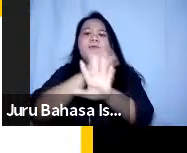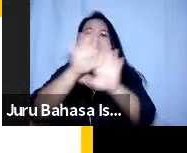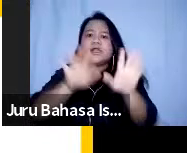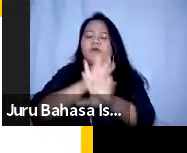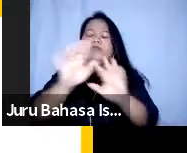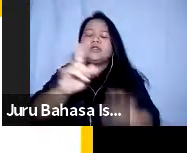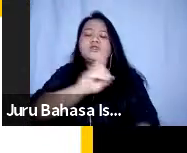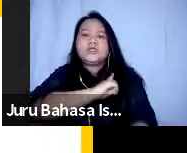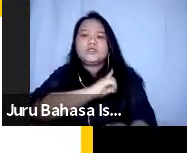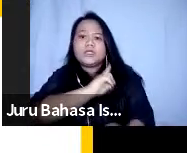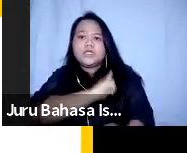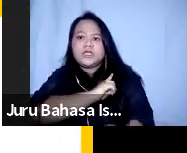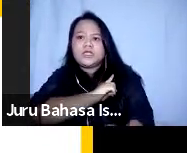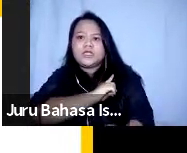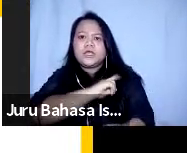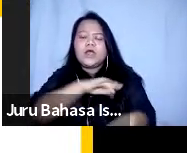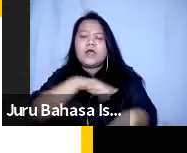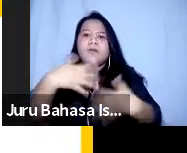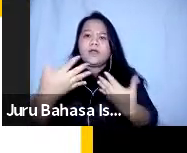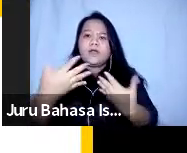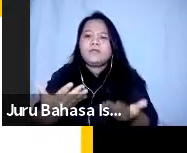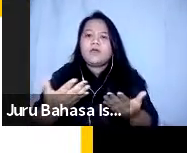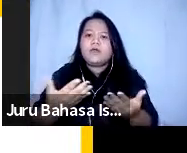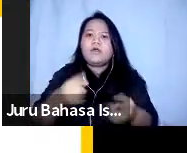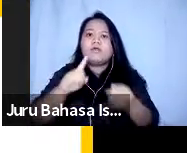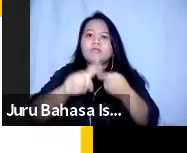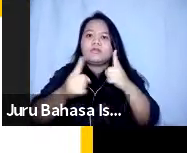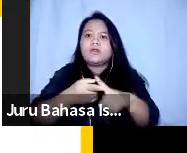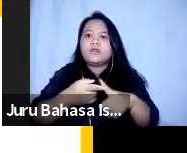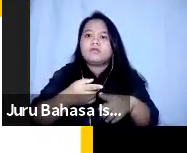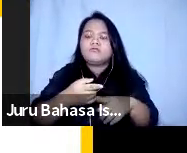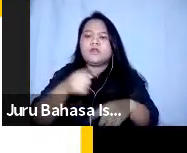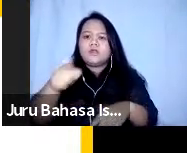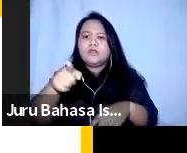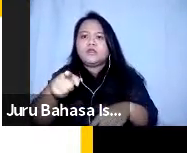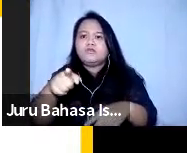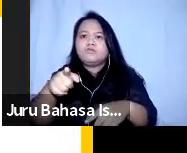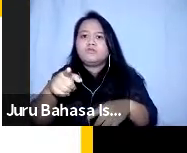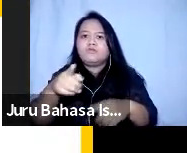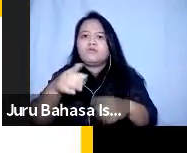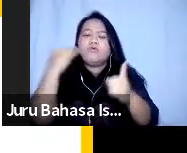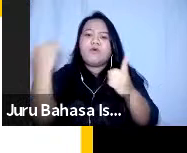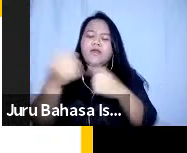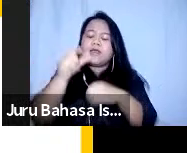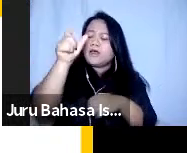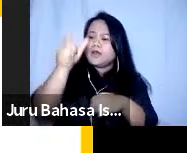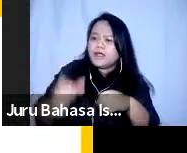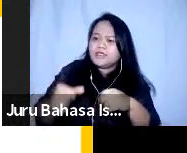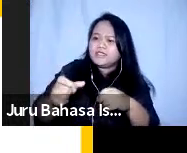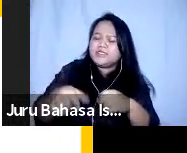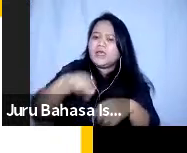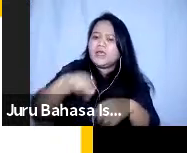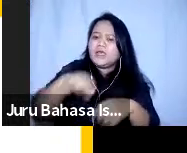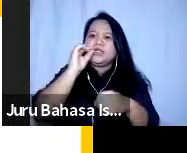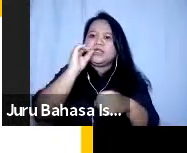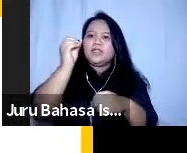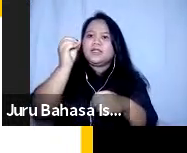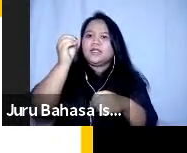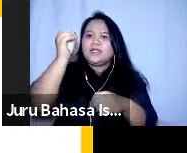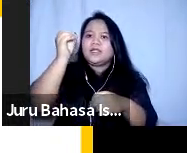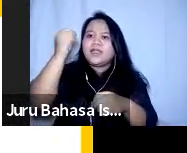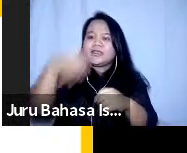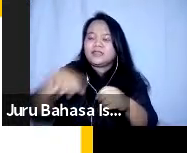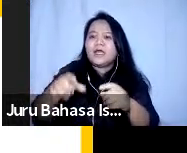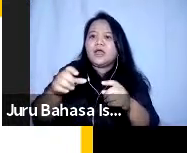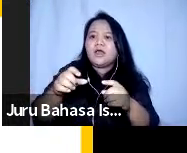dirinya sendiri dimana teman-teman disini seolah-olah adalah warga dari desa namanya desa tanggung covid-19